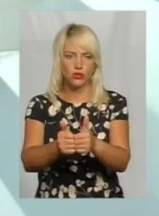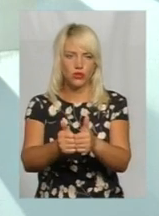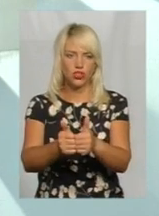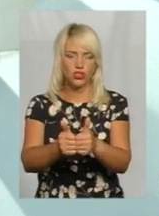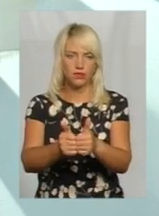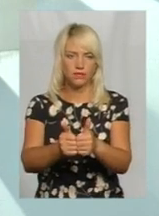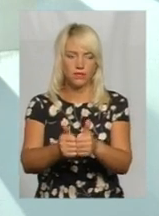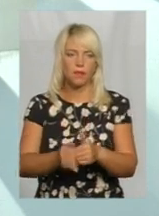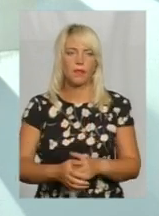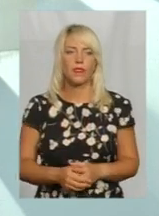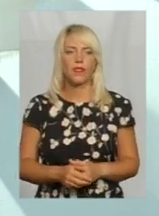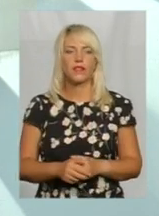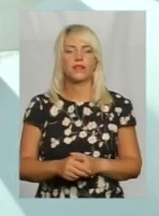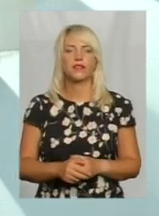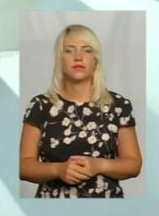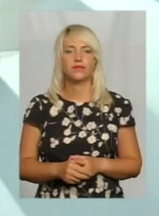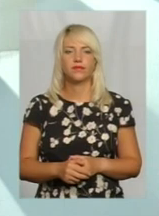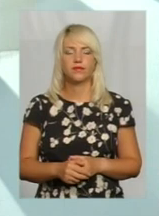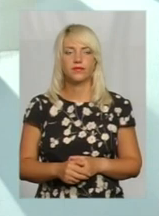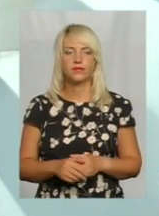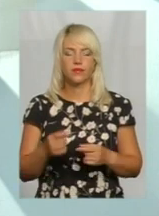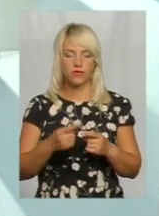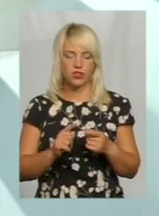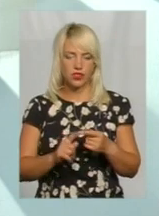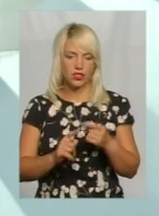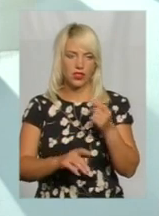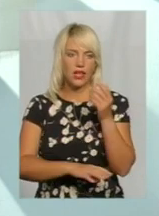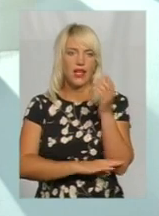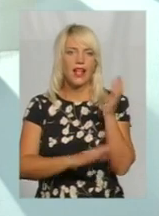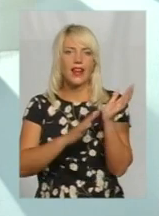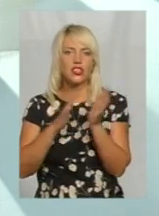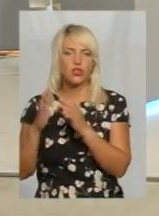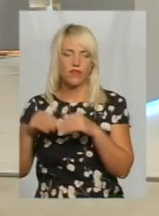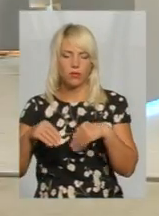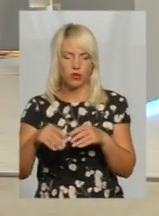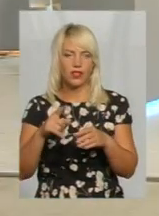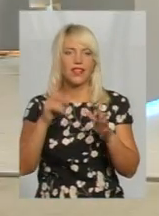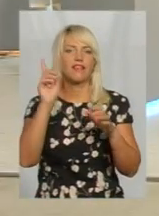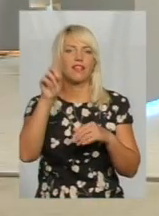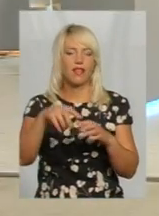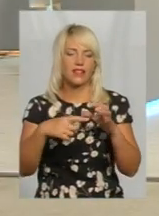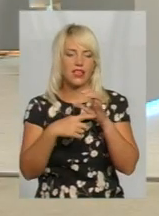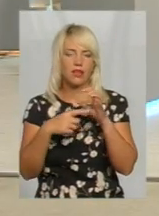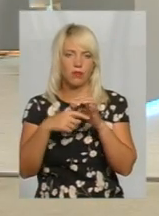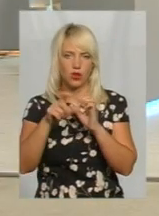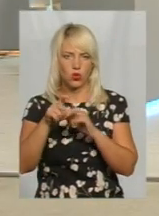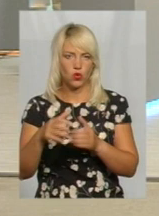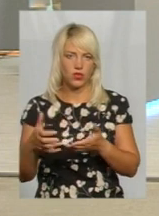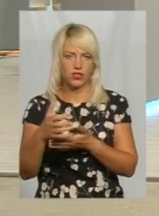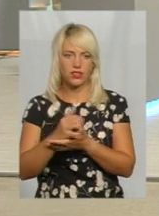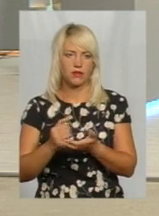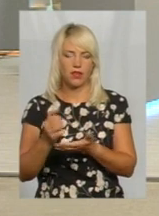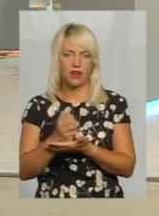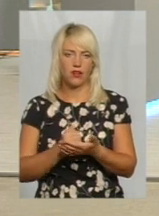слово, супутнім в цих лісопосадках. Навіть гриби люди ходять, збирають, часом доводилось